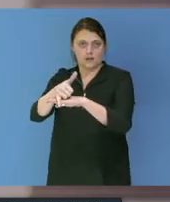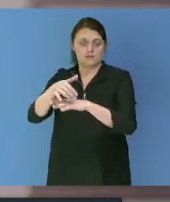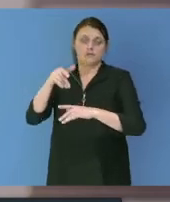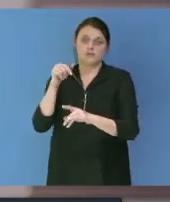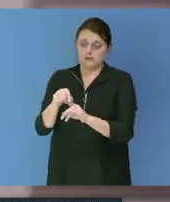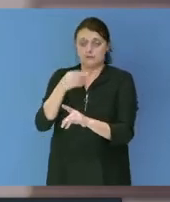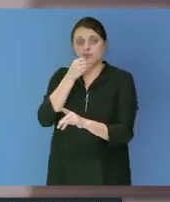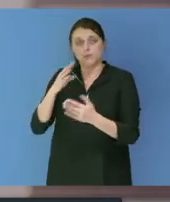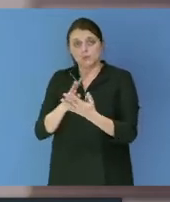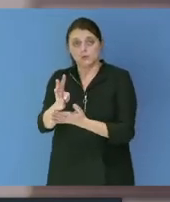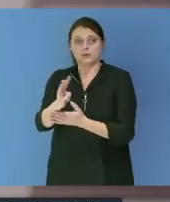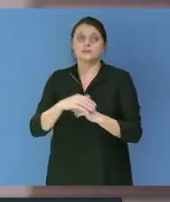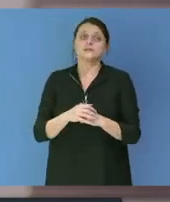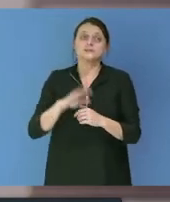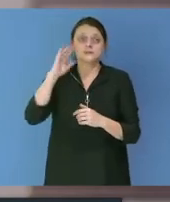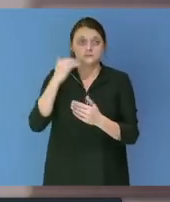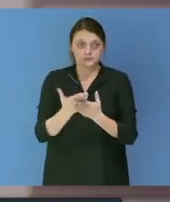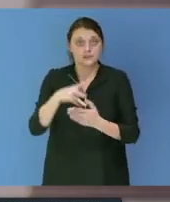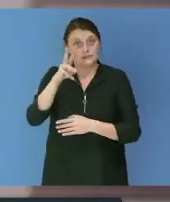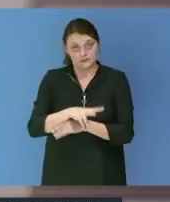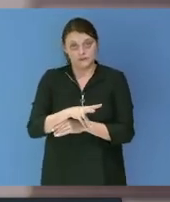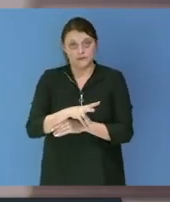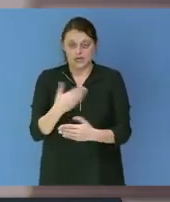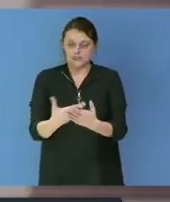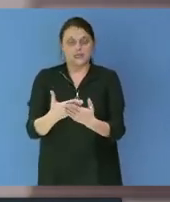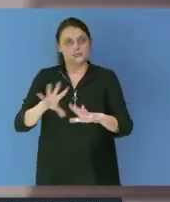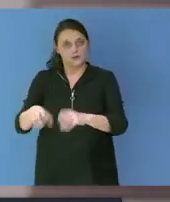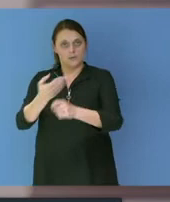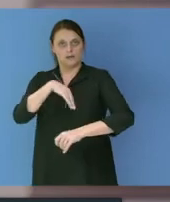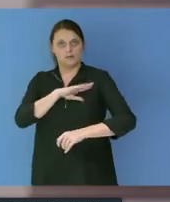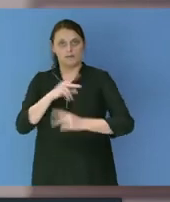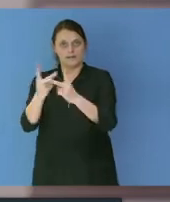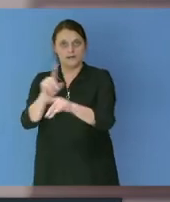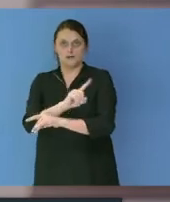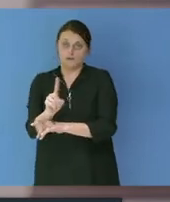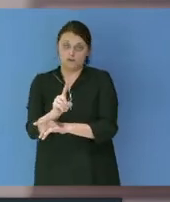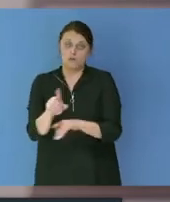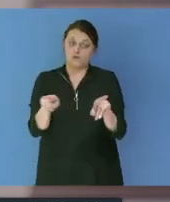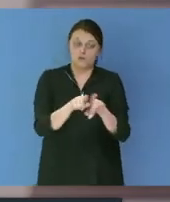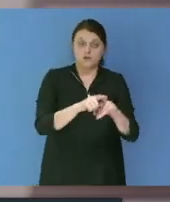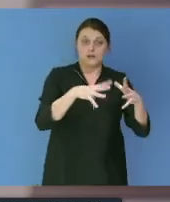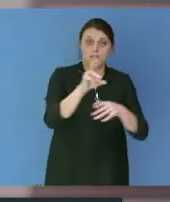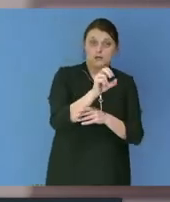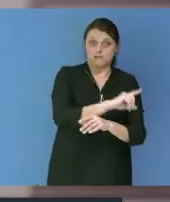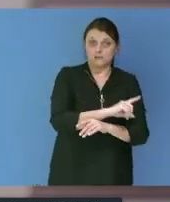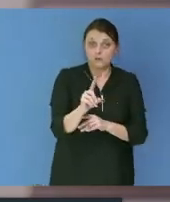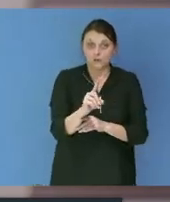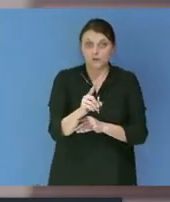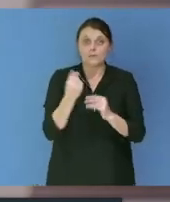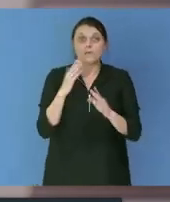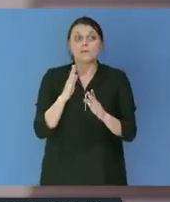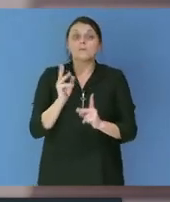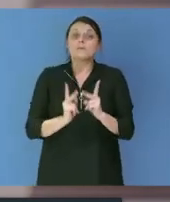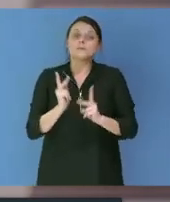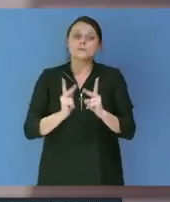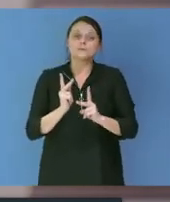conseil municipal, ces modifications ne sont pas de la compétence de la ville et d'ailleurs du Grand Reims, mais elles dépendent tout de même des négociations possibles, notamment à